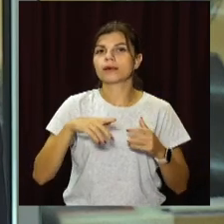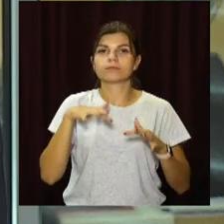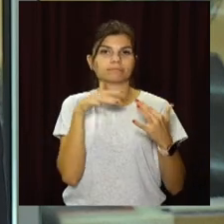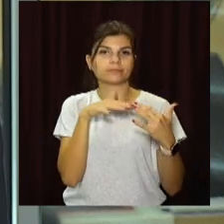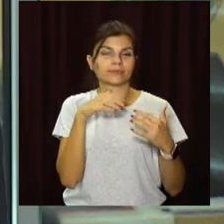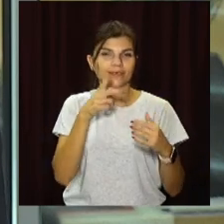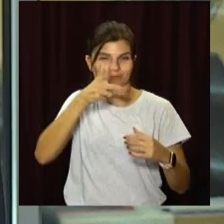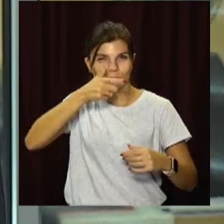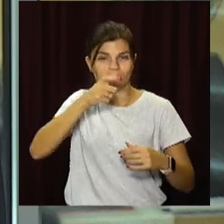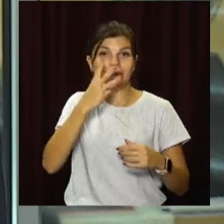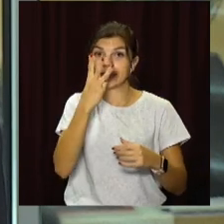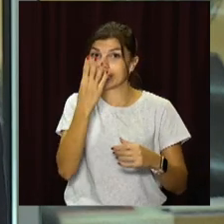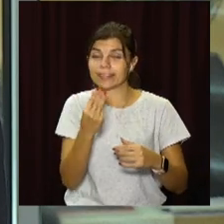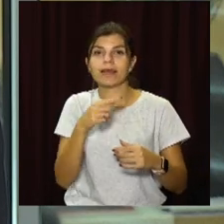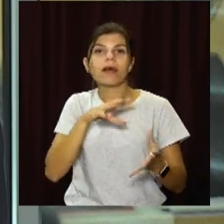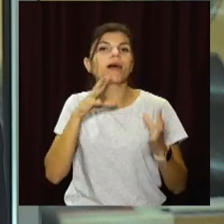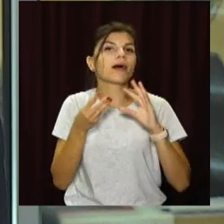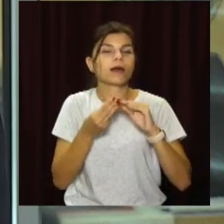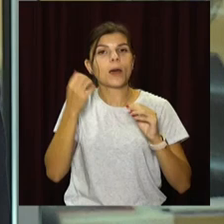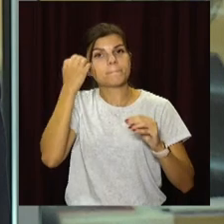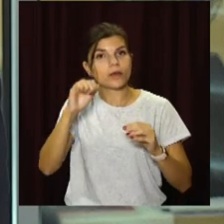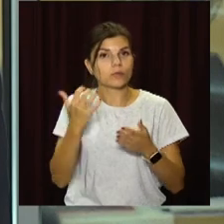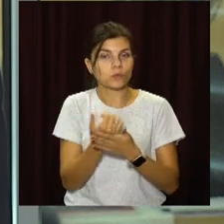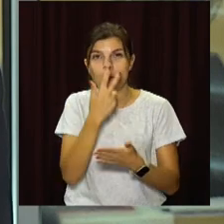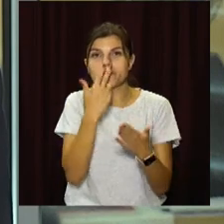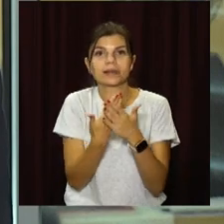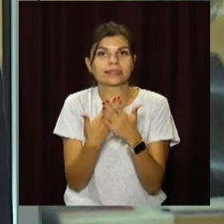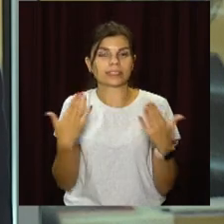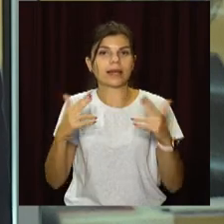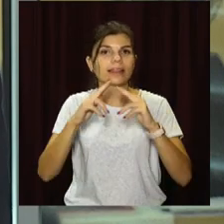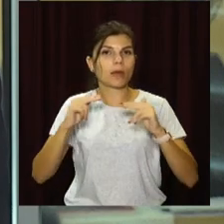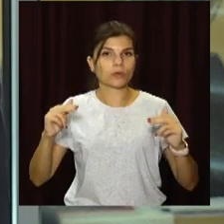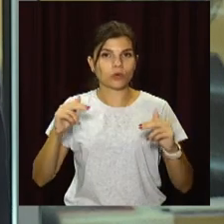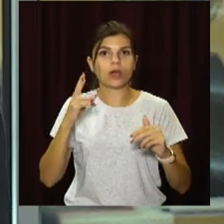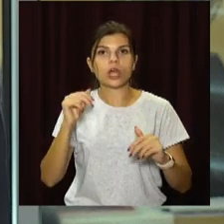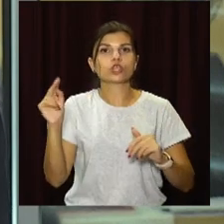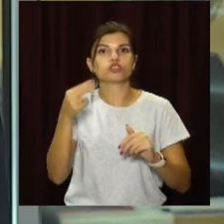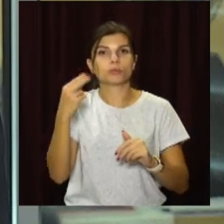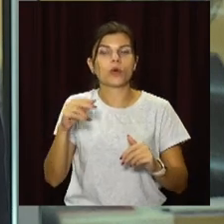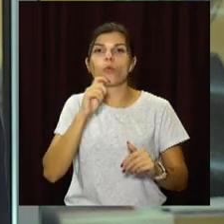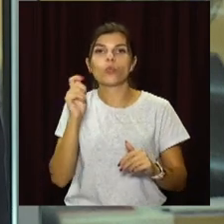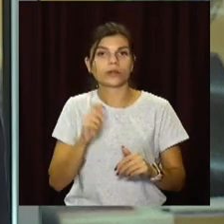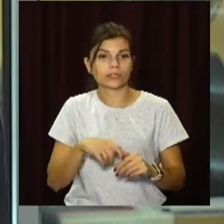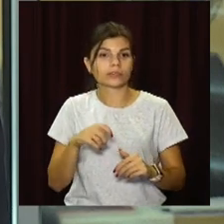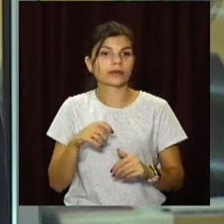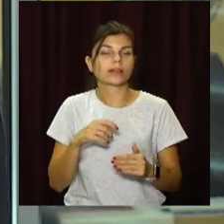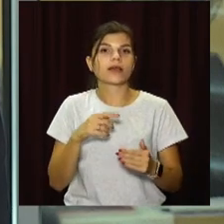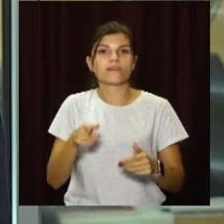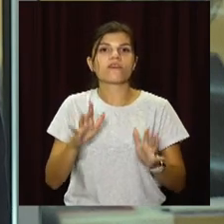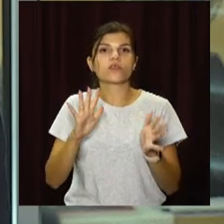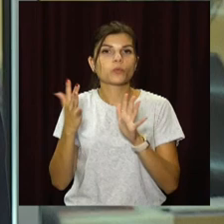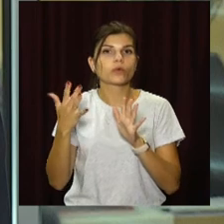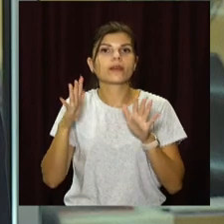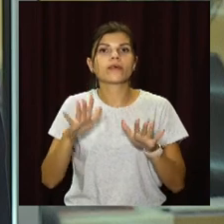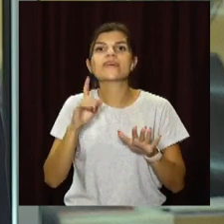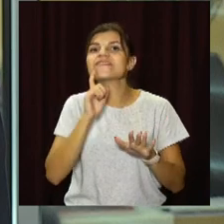триватиме три дні. За його підсумками переможці представлятимуть Дніпропетровщину на чемпіонаті України. Він відбудеться